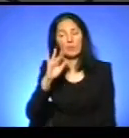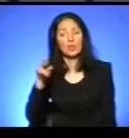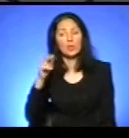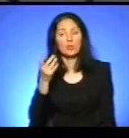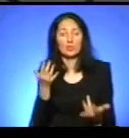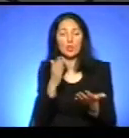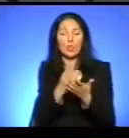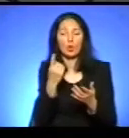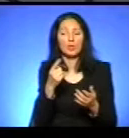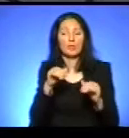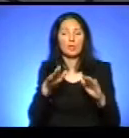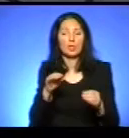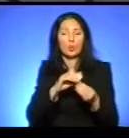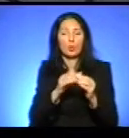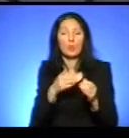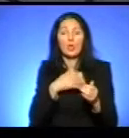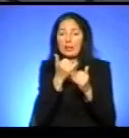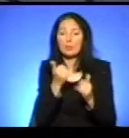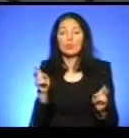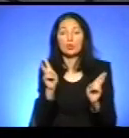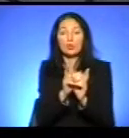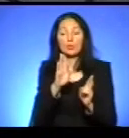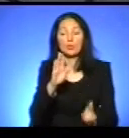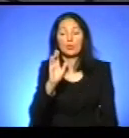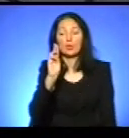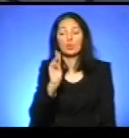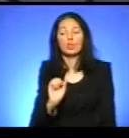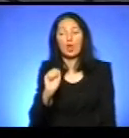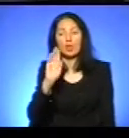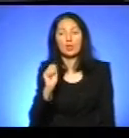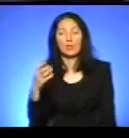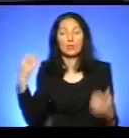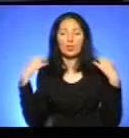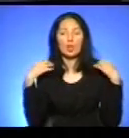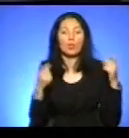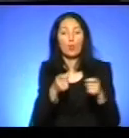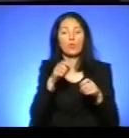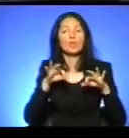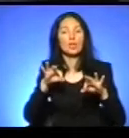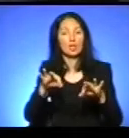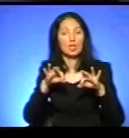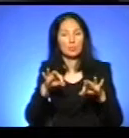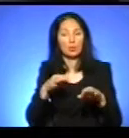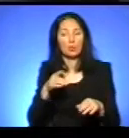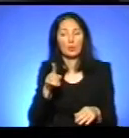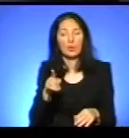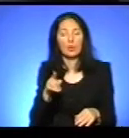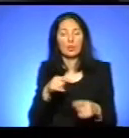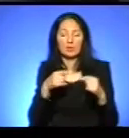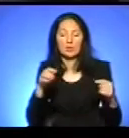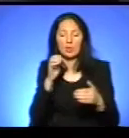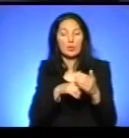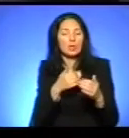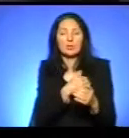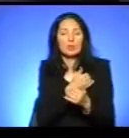жаль, ми не змогли зустрітися з Володимиром Шашкіним, начальником управління транспорту. Він з певних причин не